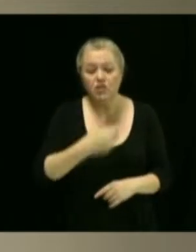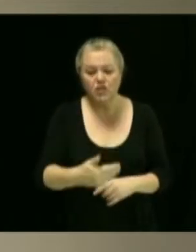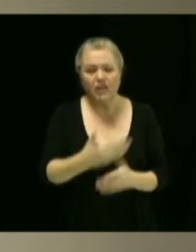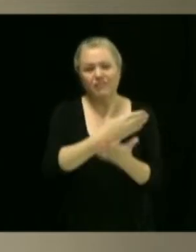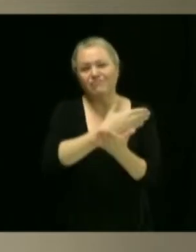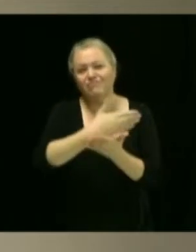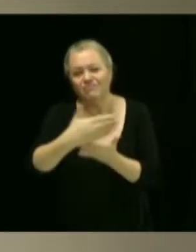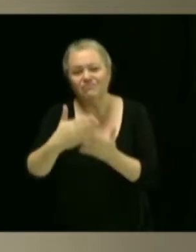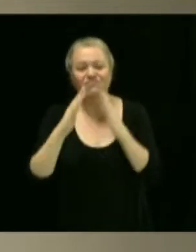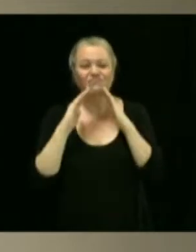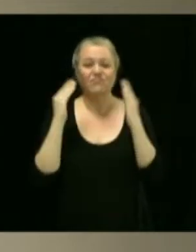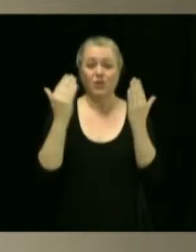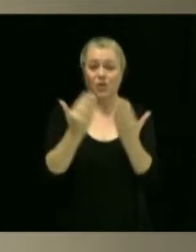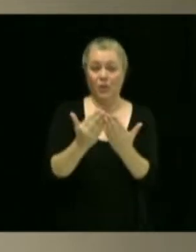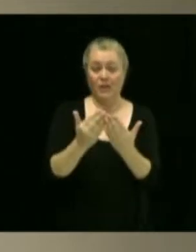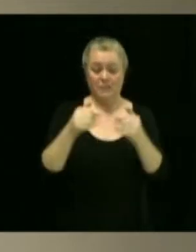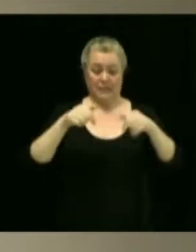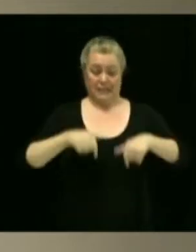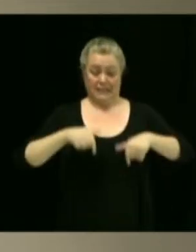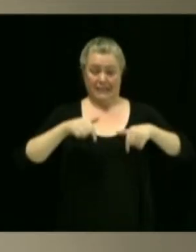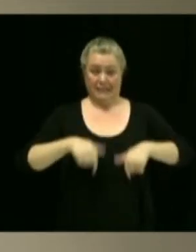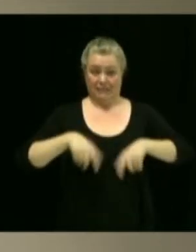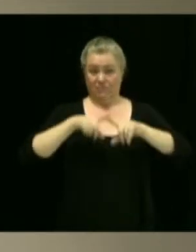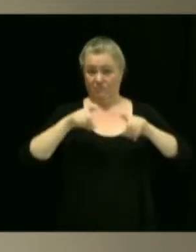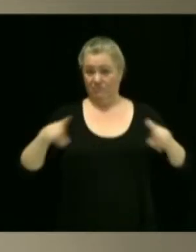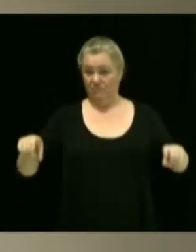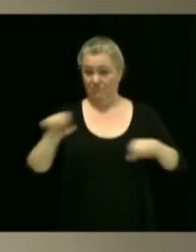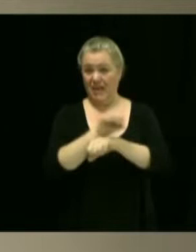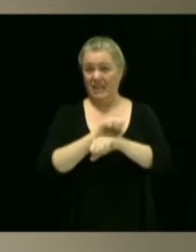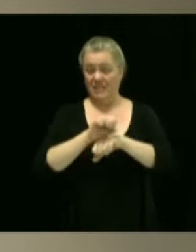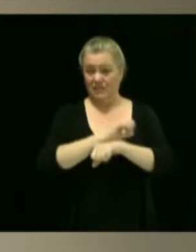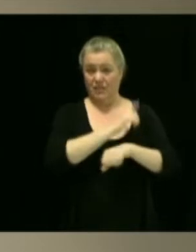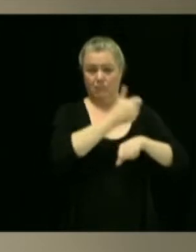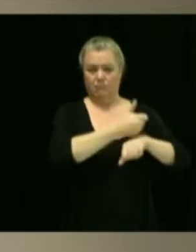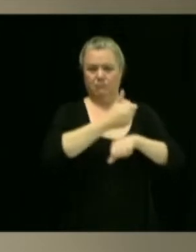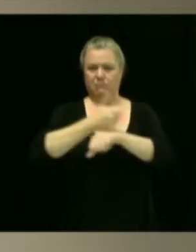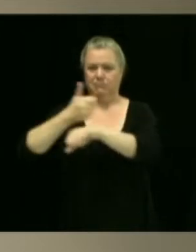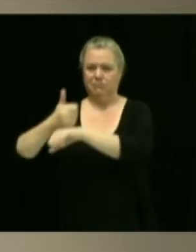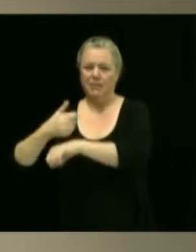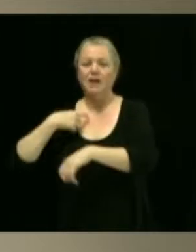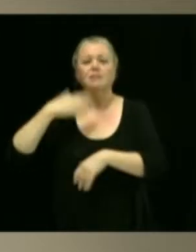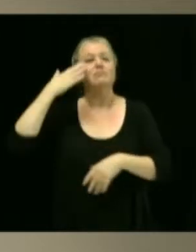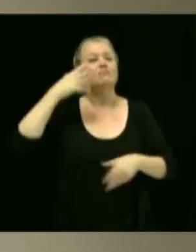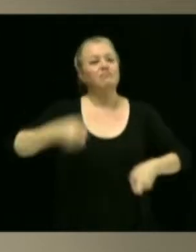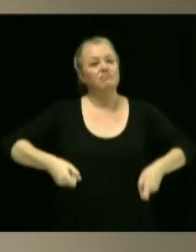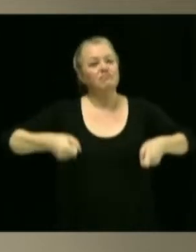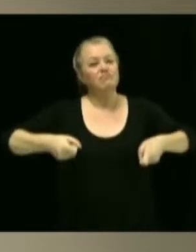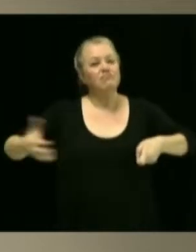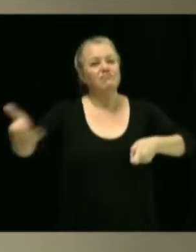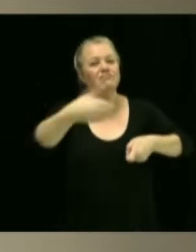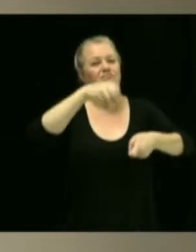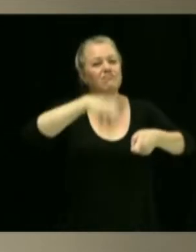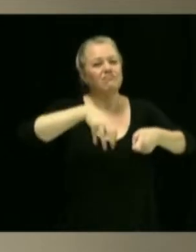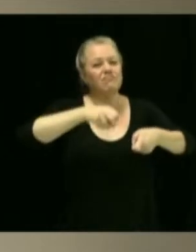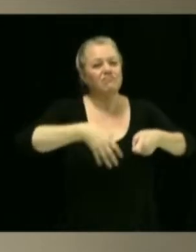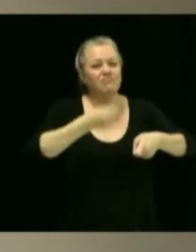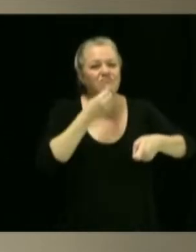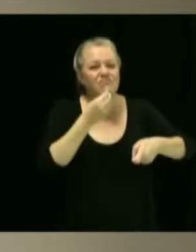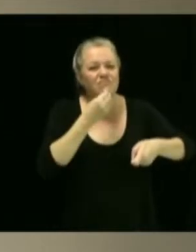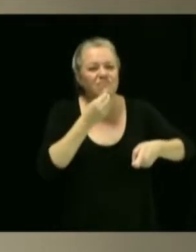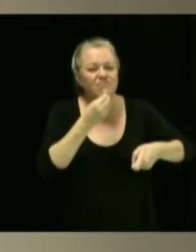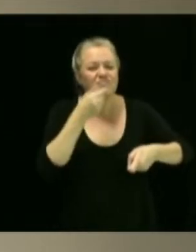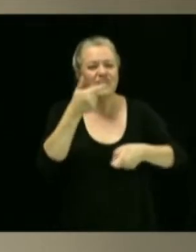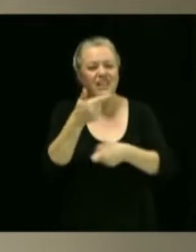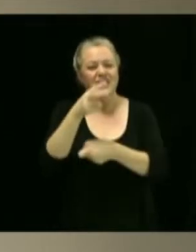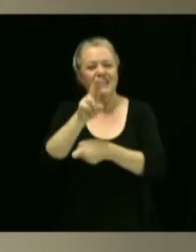a plusieurs activités qui se mettent en branle sur le territoire, dont les activités de la guignolée et de la sécurité alimentaire. Alors, je profite de l